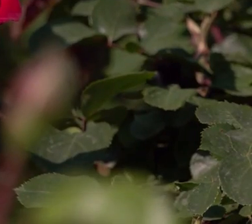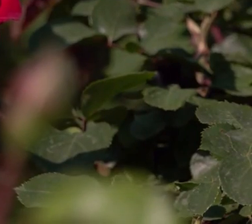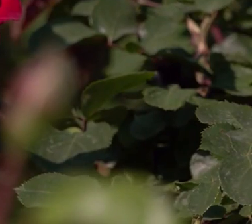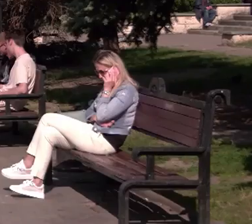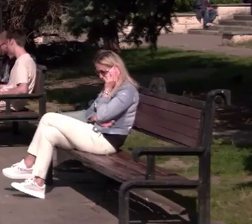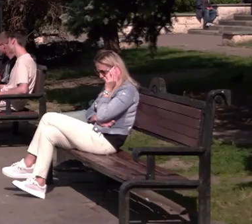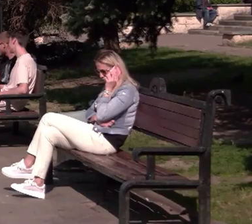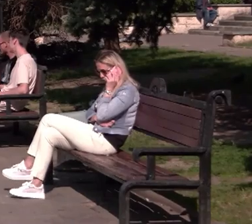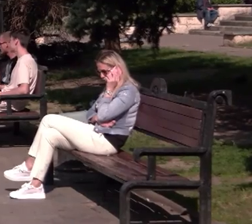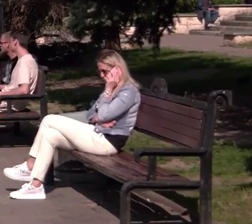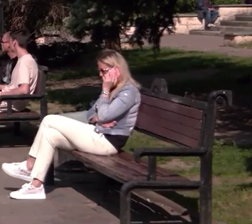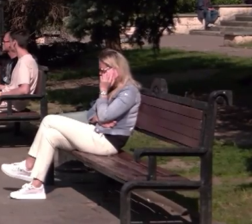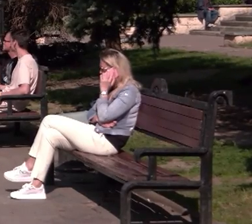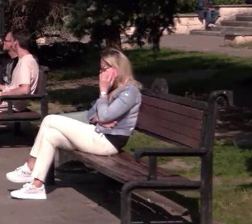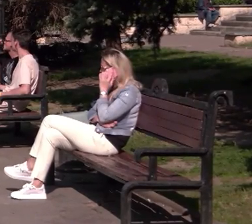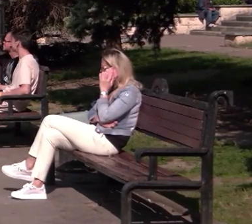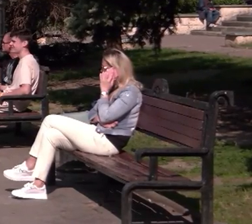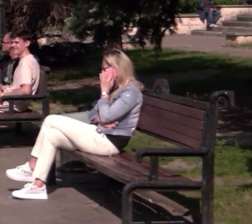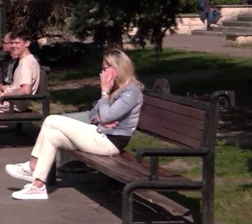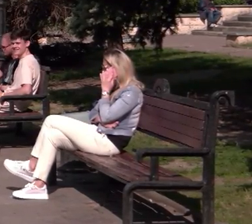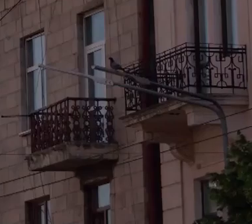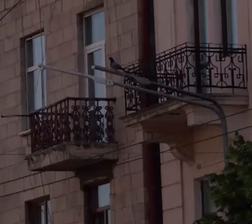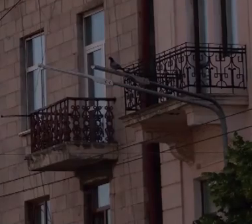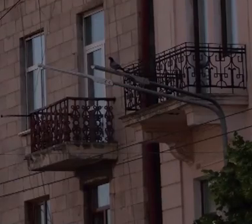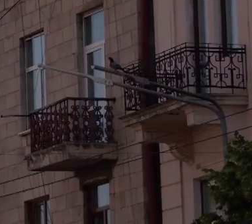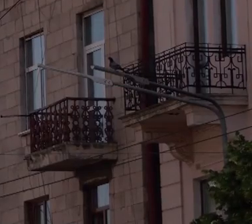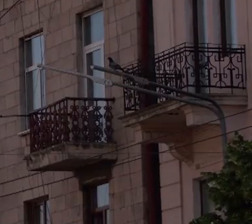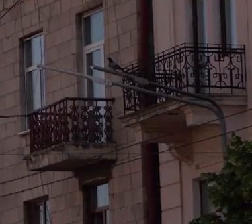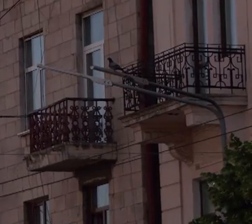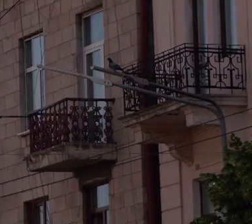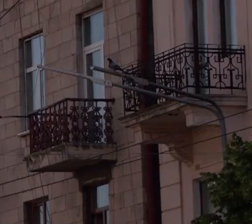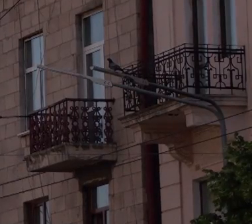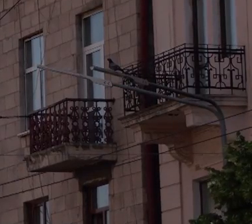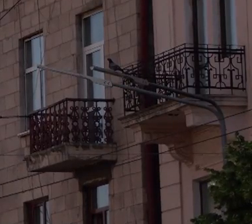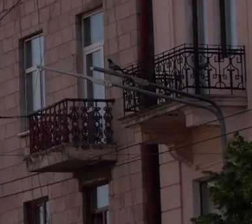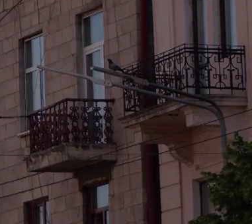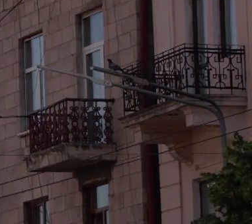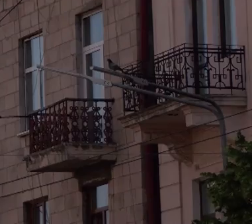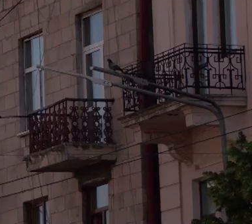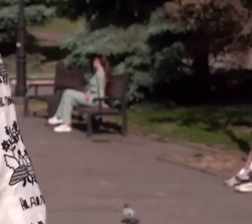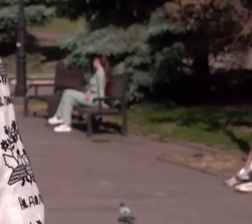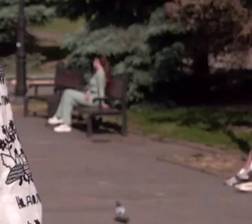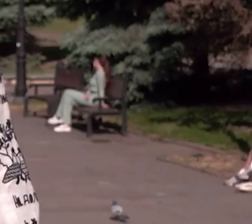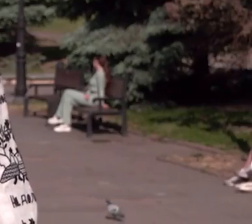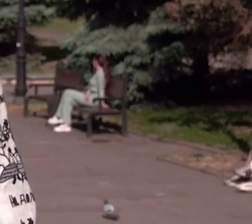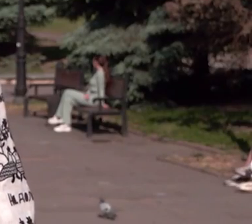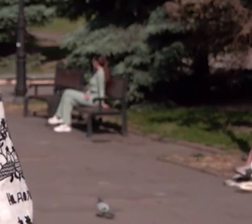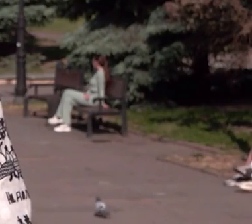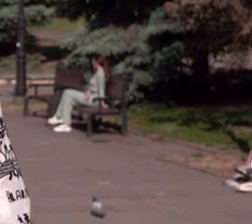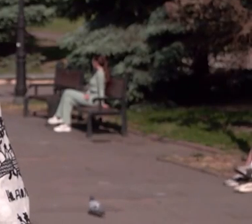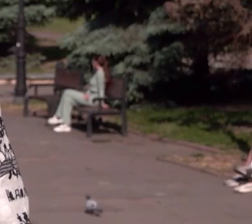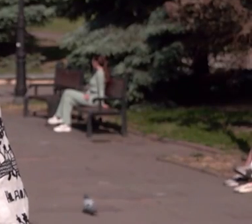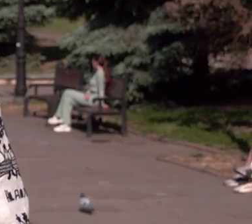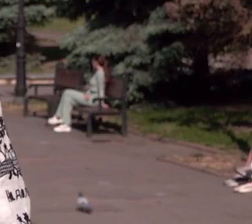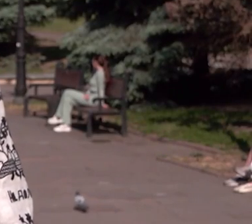стало тим, яке раз і назавжди зруйнує російську імперію злам. Наша перемога – це не лише перемога